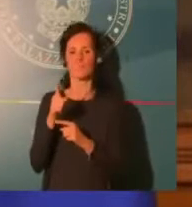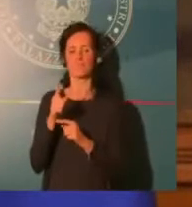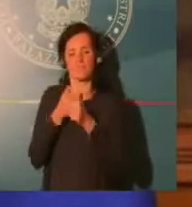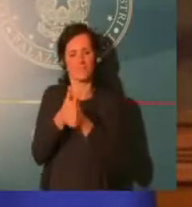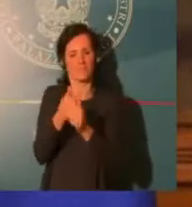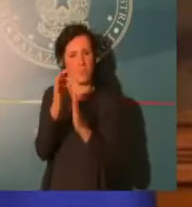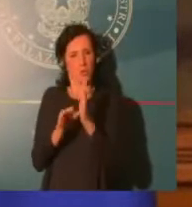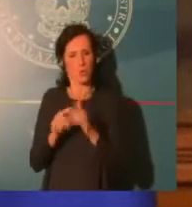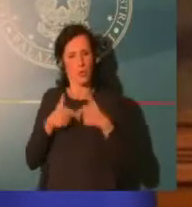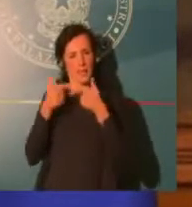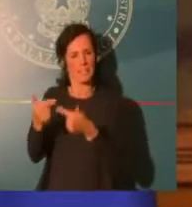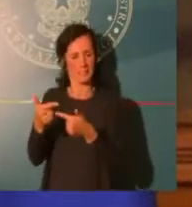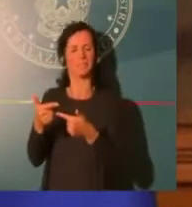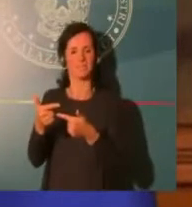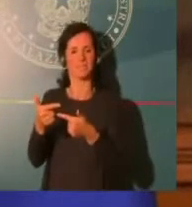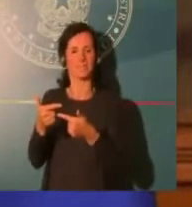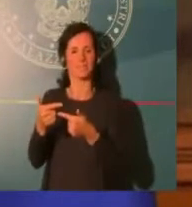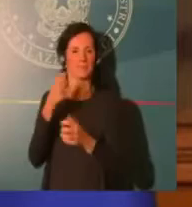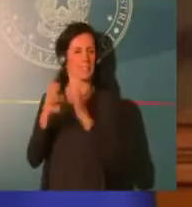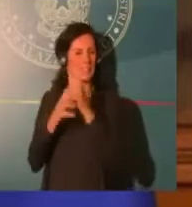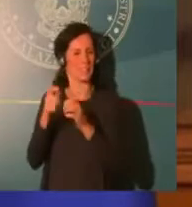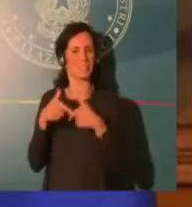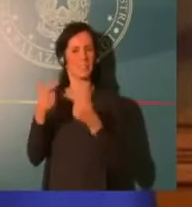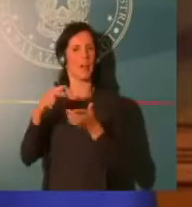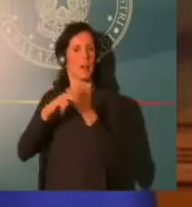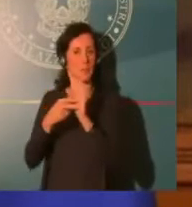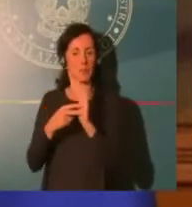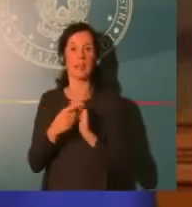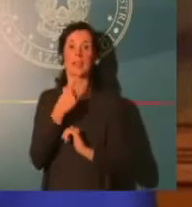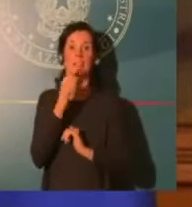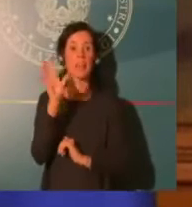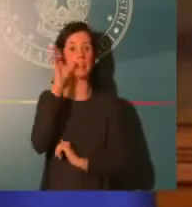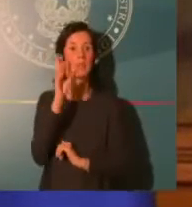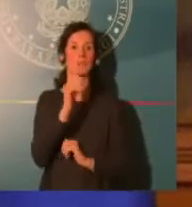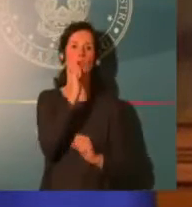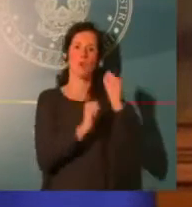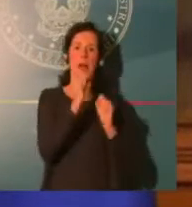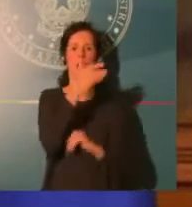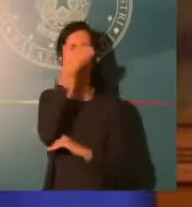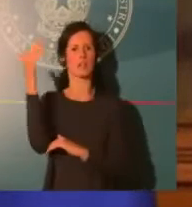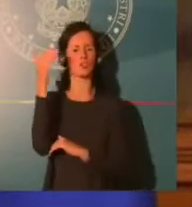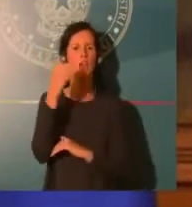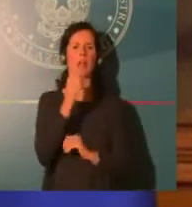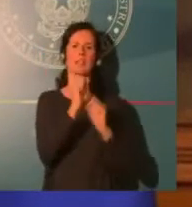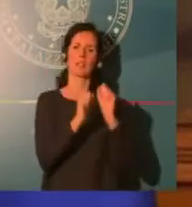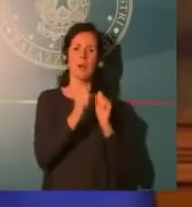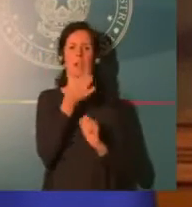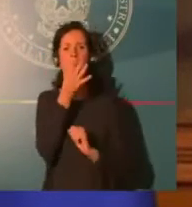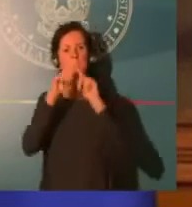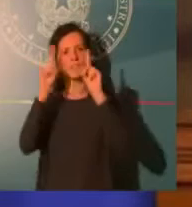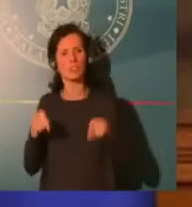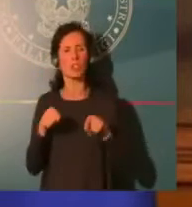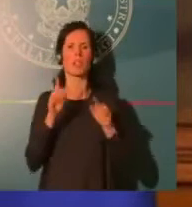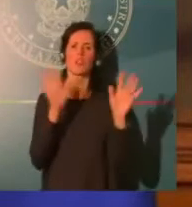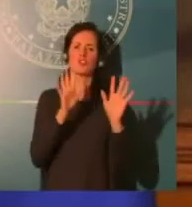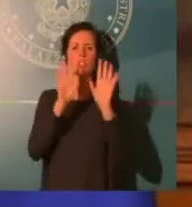pizzerie, pasticcerie, gelaterie, ma anche teatri, cinema, palestre, piscine, solo per citarne alcuni. È un